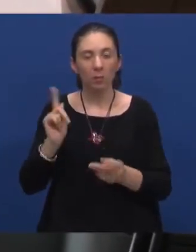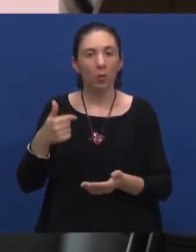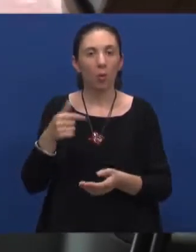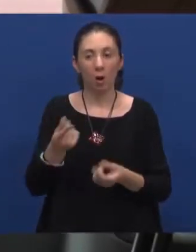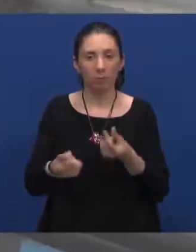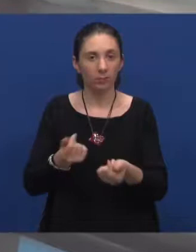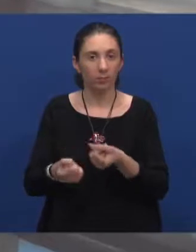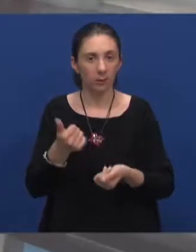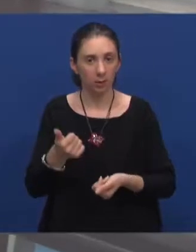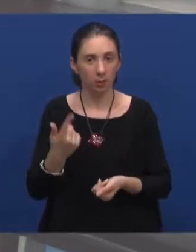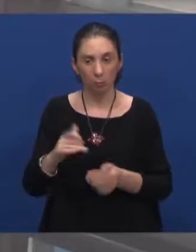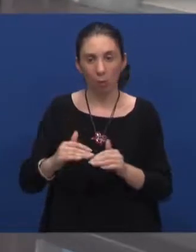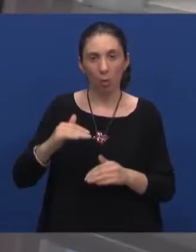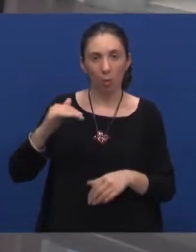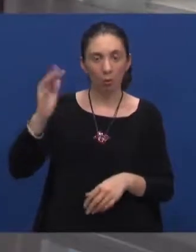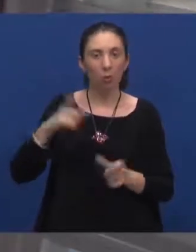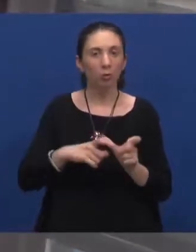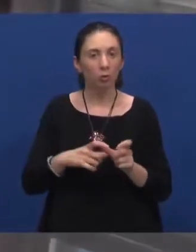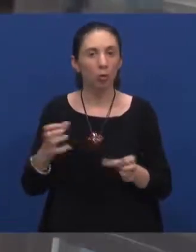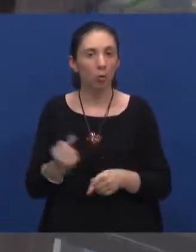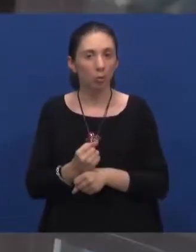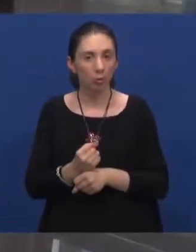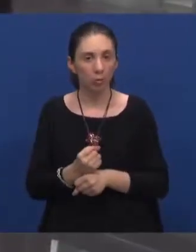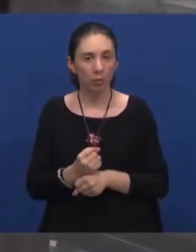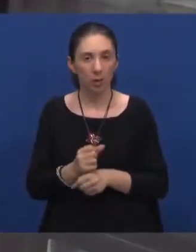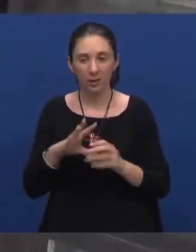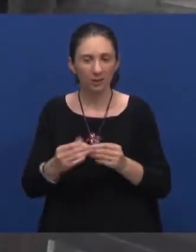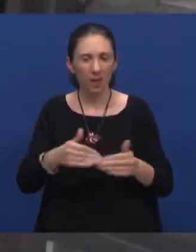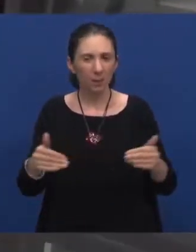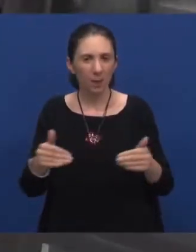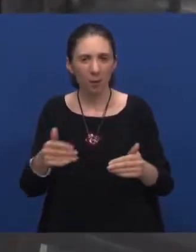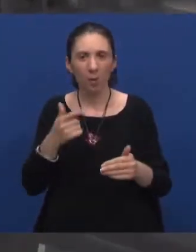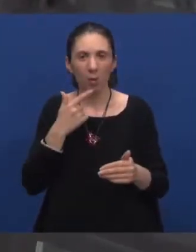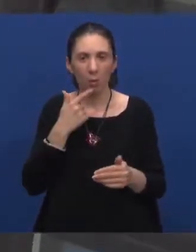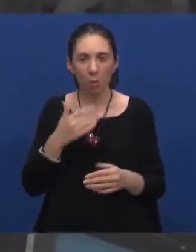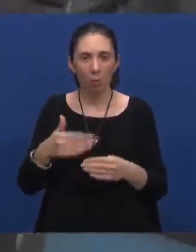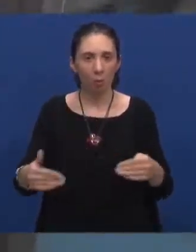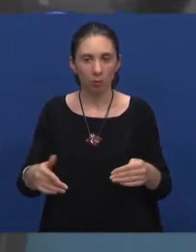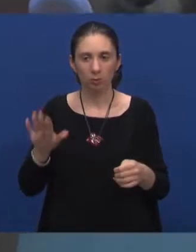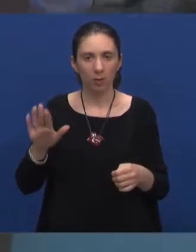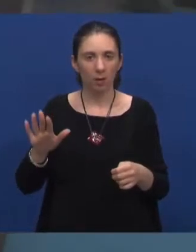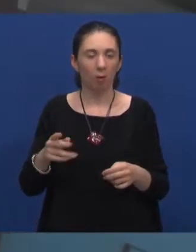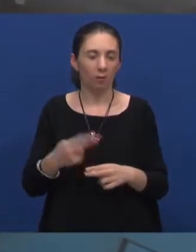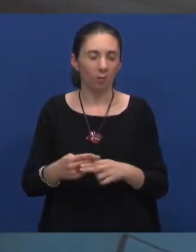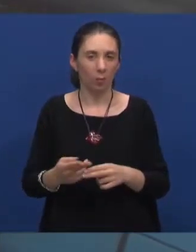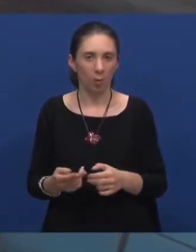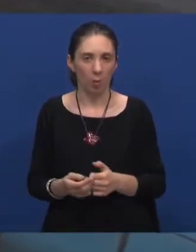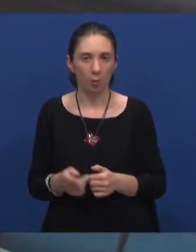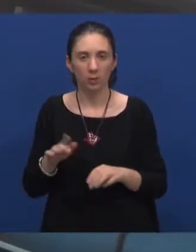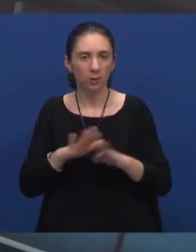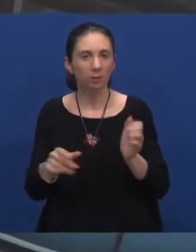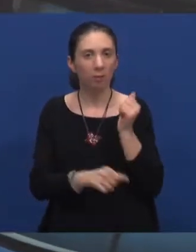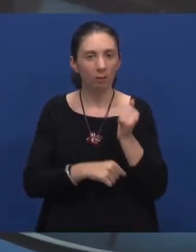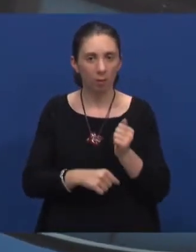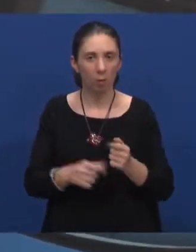morali financirati. Kroz odrastanje, Sonja je uspjela nadvladati sve prepreke koja joj je postavila njezina diagnoza. Završila je